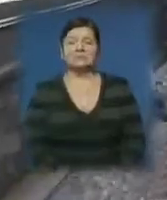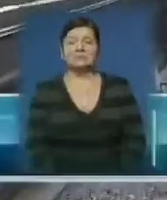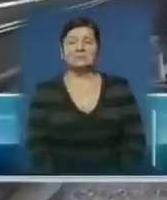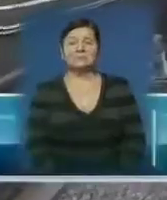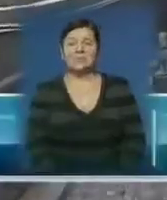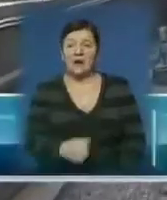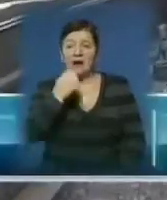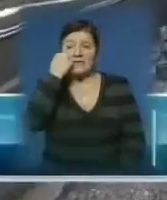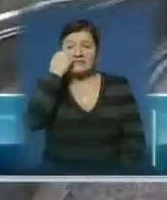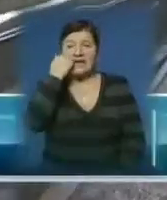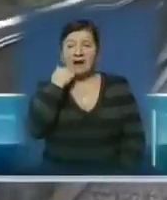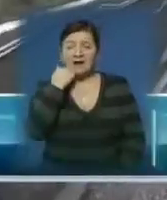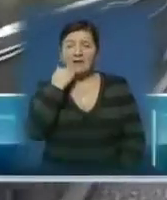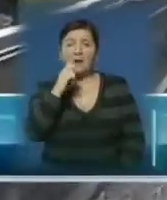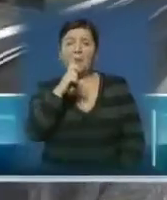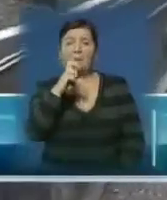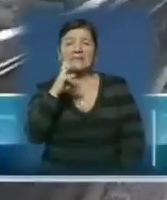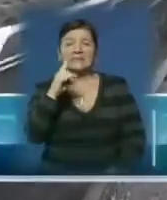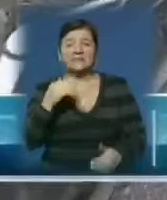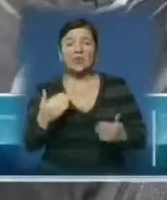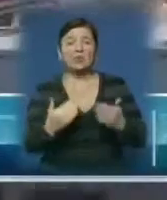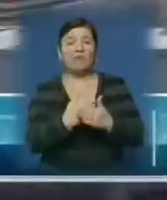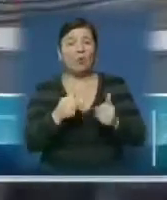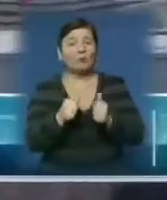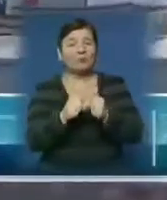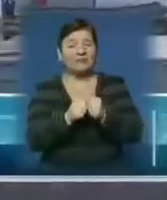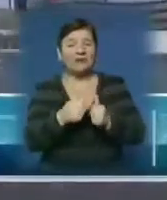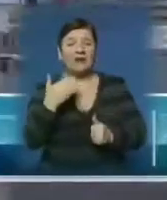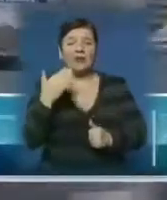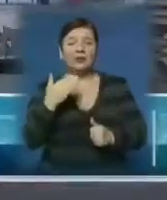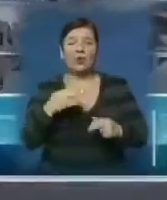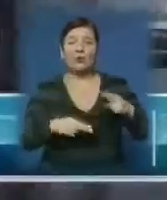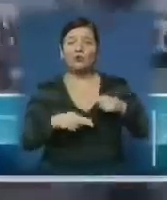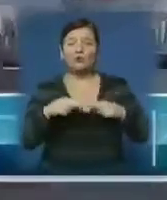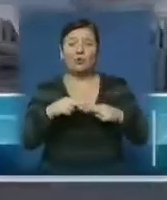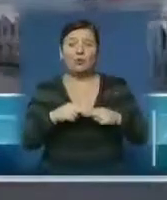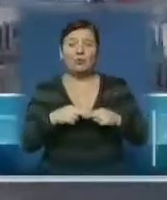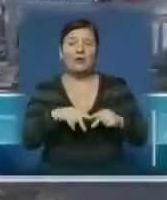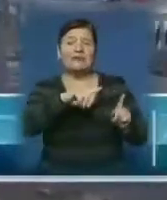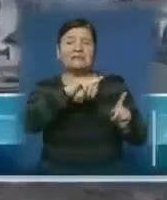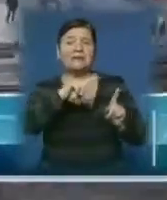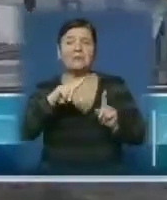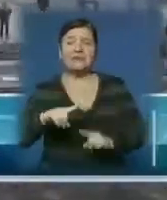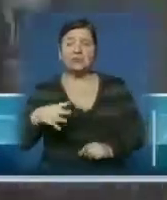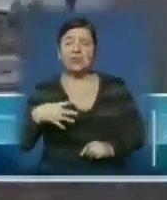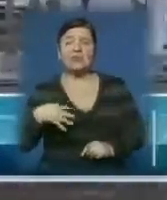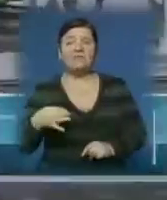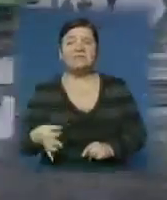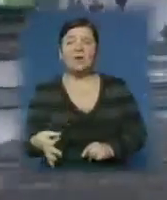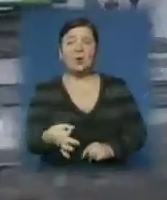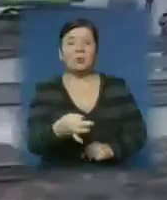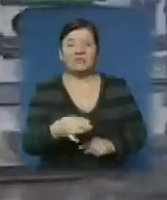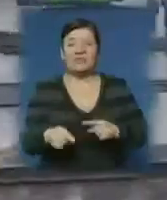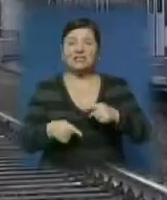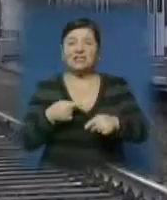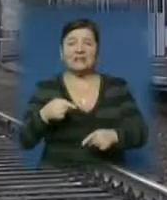Старий безкітський тунель отримає нового сусіда. Його зведення розпочали на межі Закарпатської та Львівської областей через